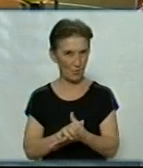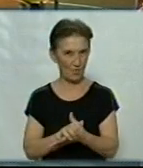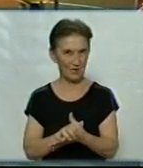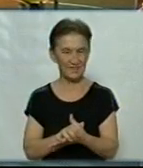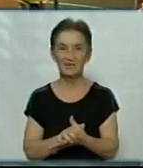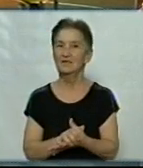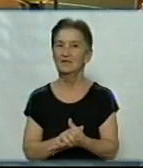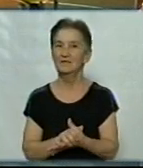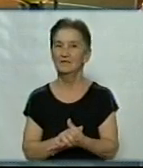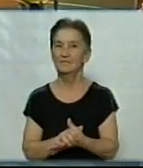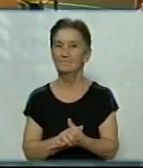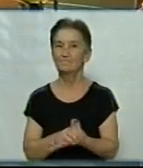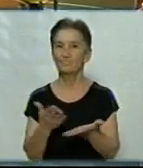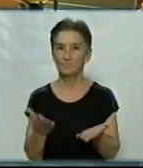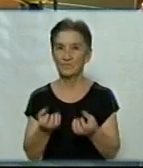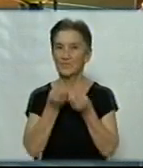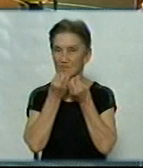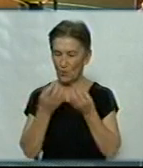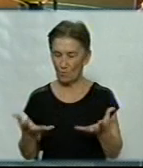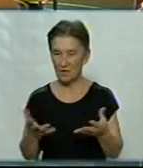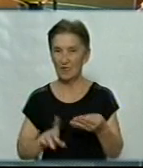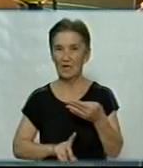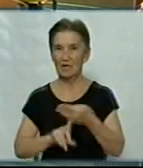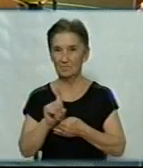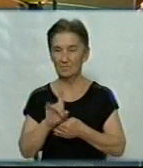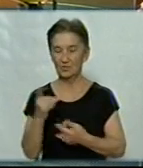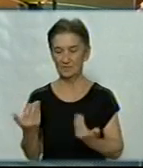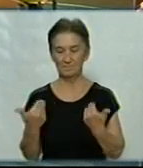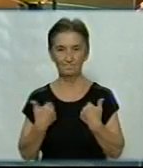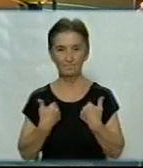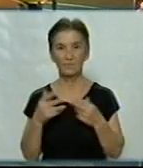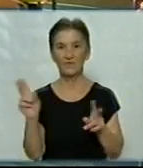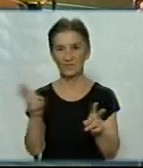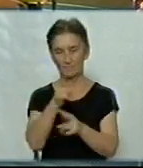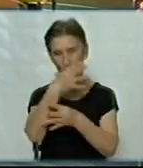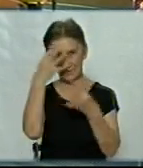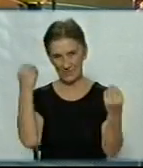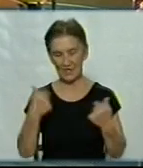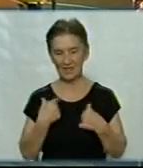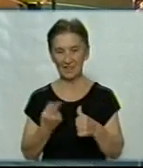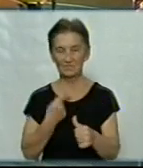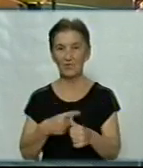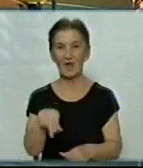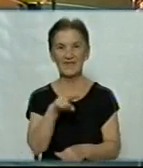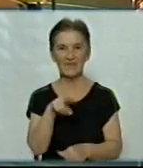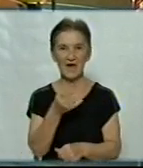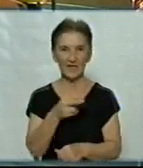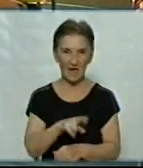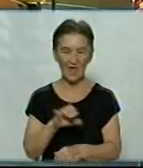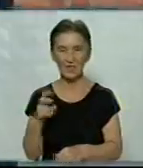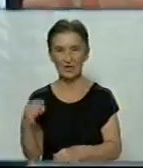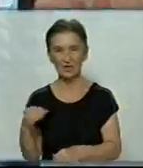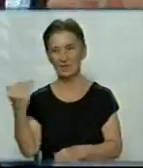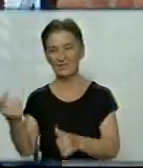Так, клубочок ниток. Добре? І почнемо з себе, бо можливо ти забув. Мене звати Дар'я Анатолійна». «Мене